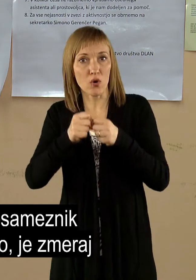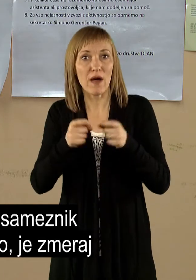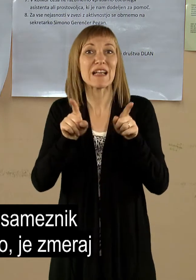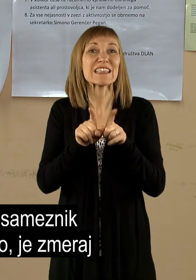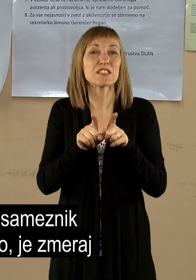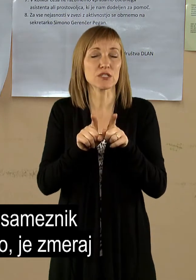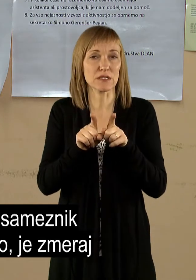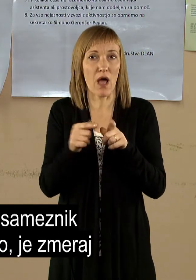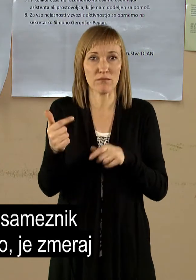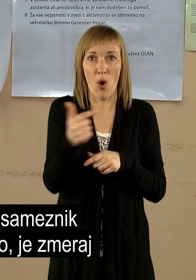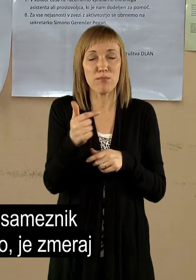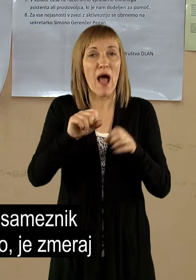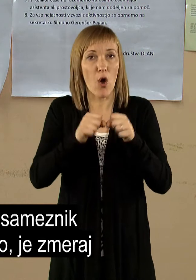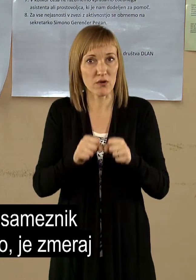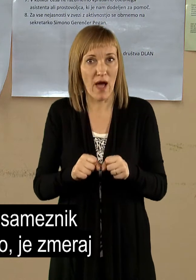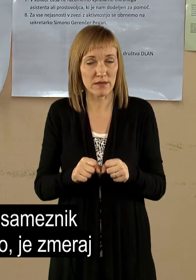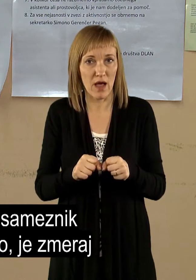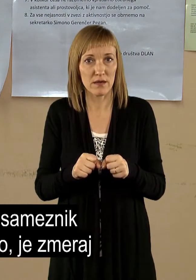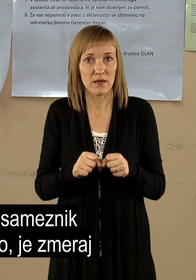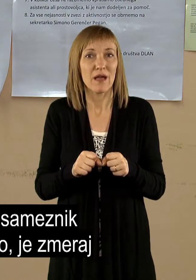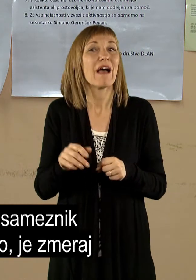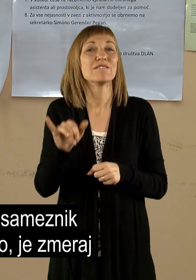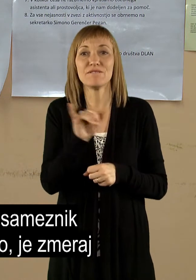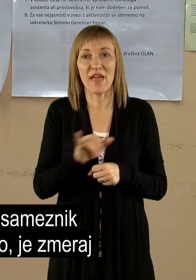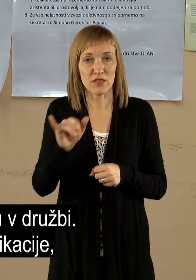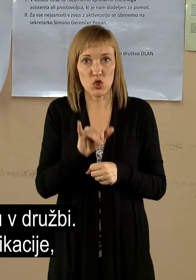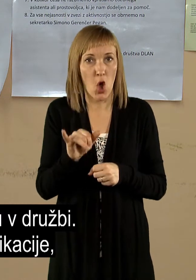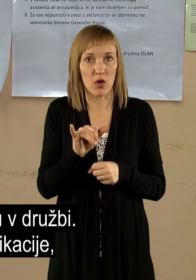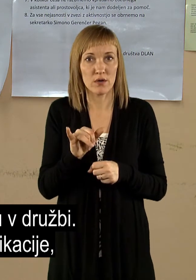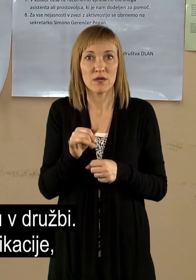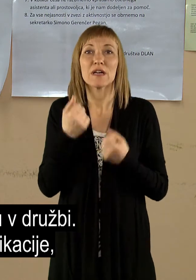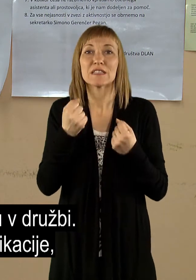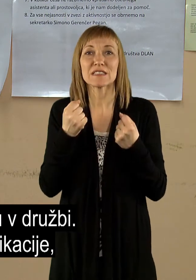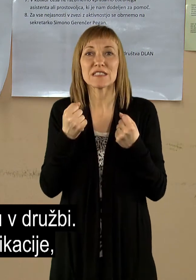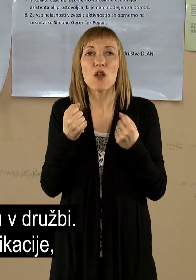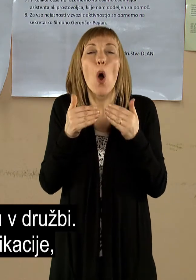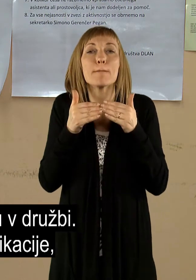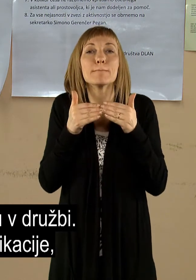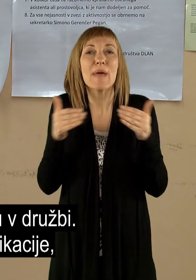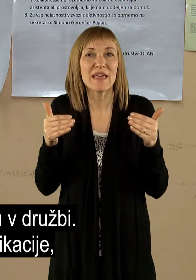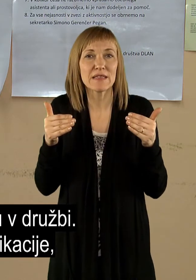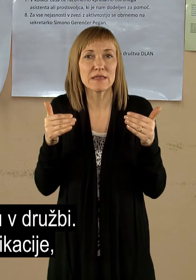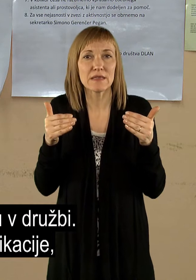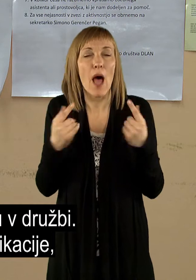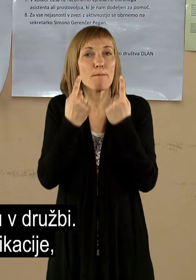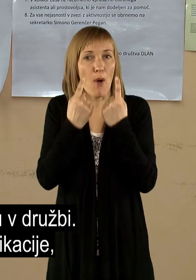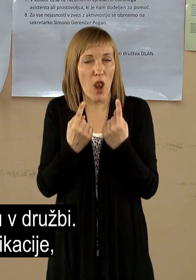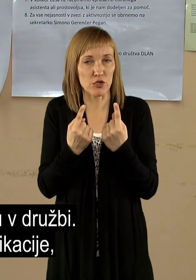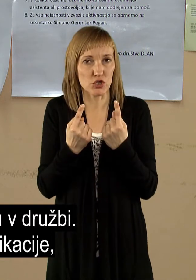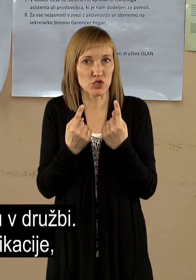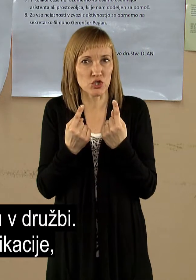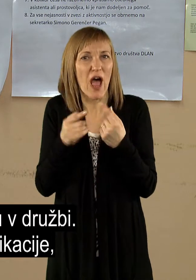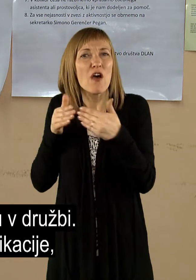okvaro oziroma hkratno okvaro, je zmeraj v zelo obrobnem položaju v družbi.